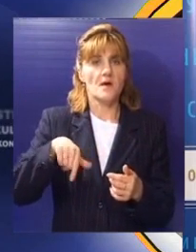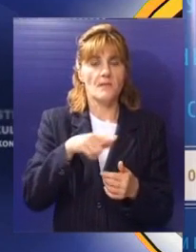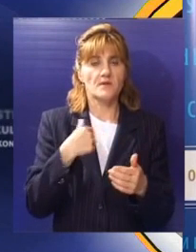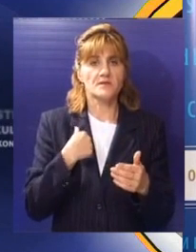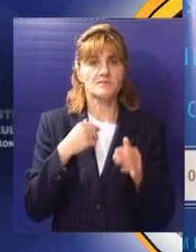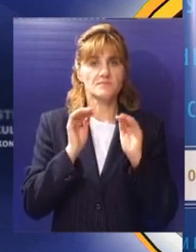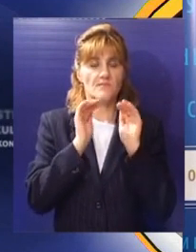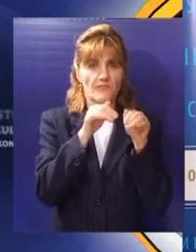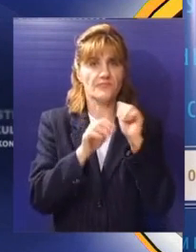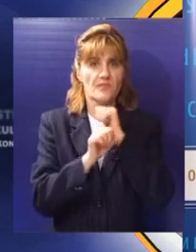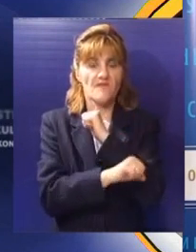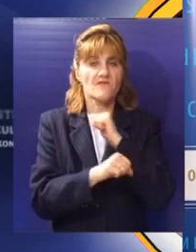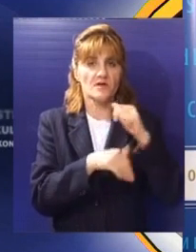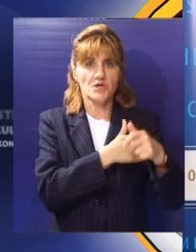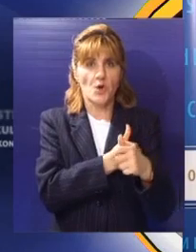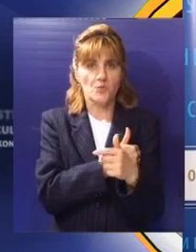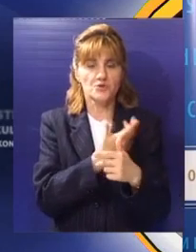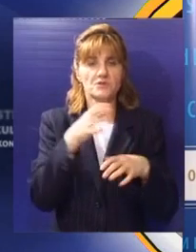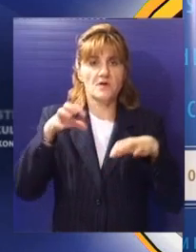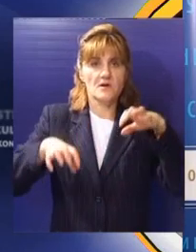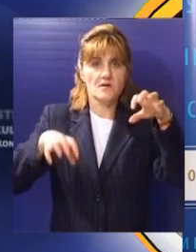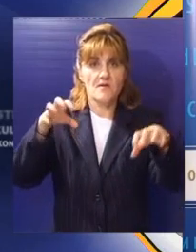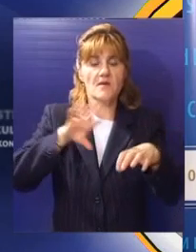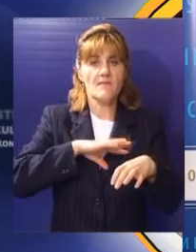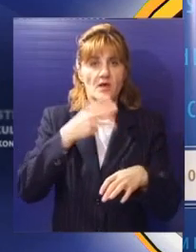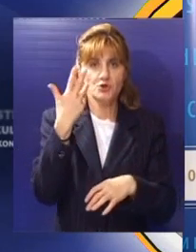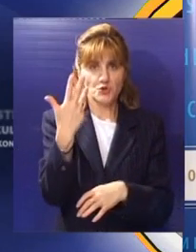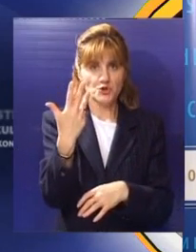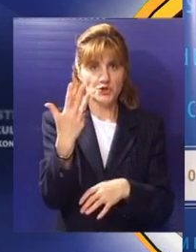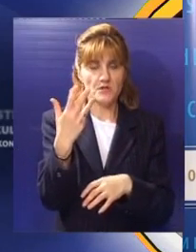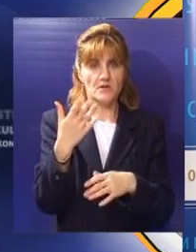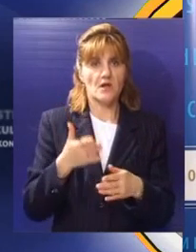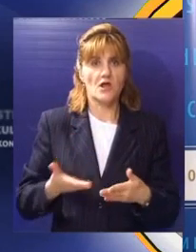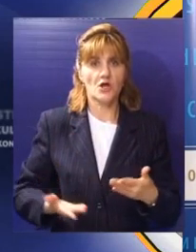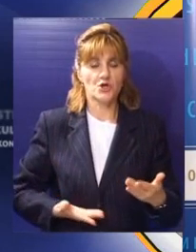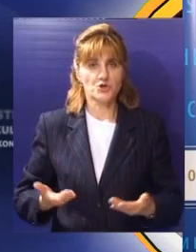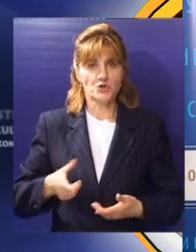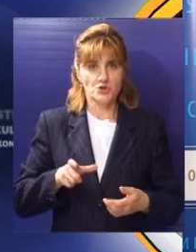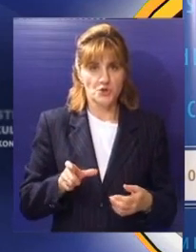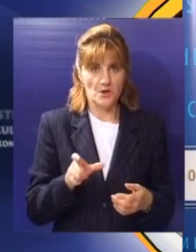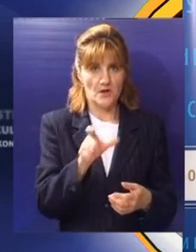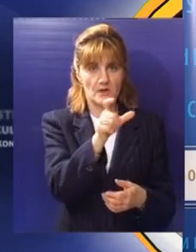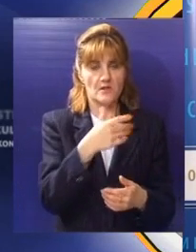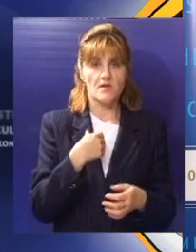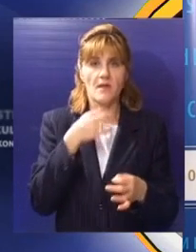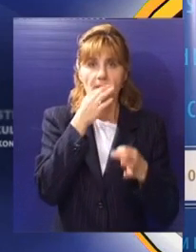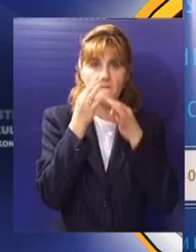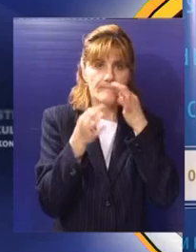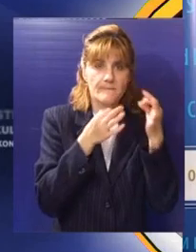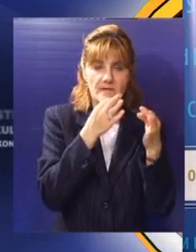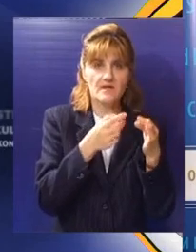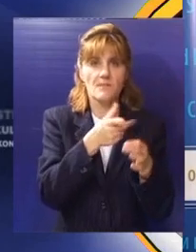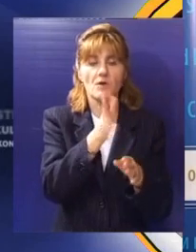mladince da budu na infopunktovima, kojih će biti ukupno četiri na dužu šetališta, gde će se moći dobiti sve